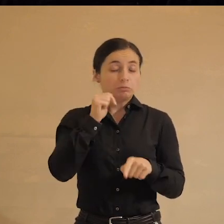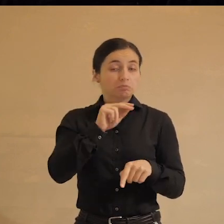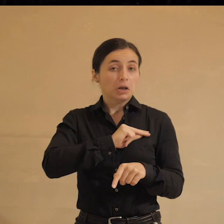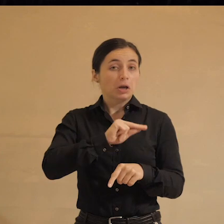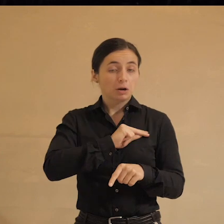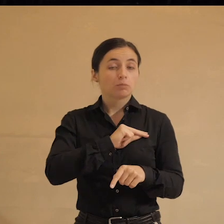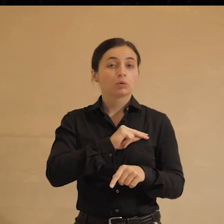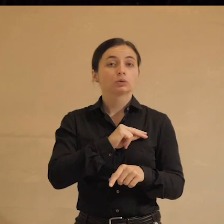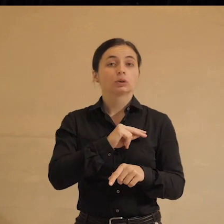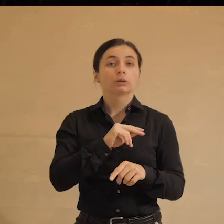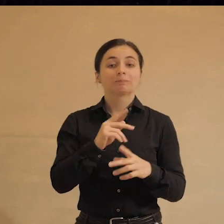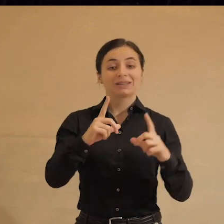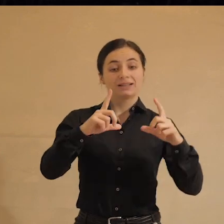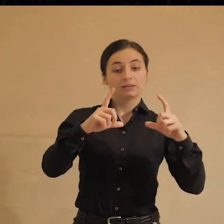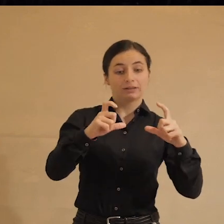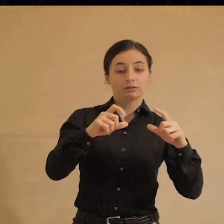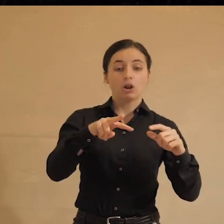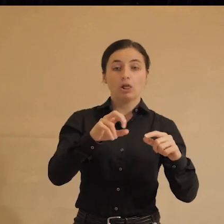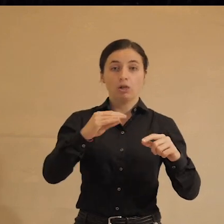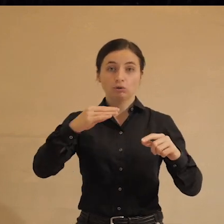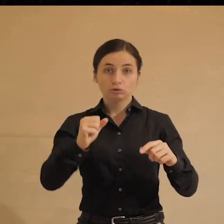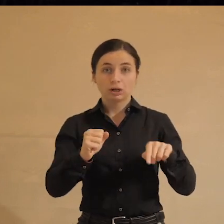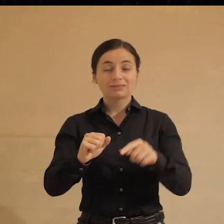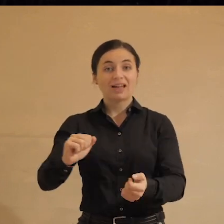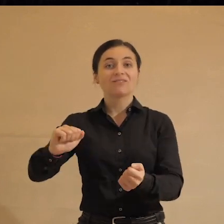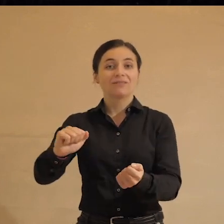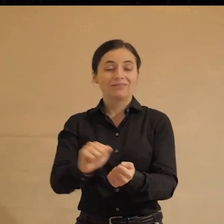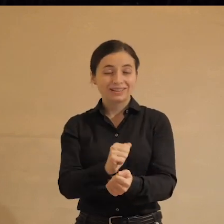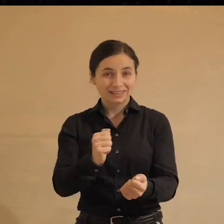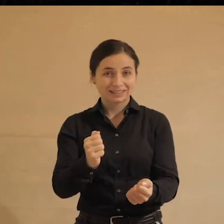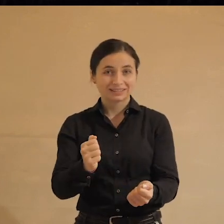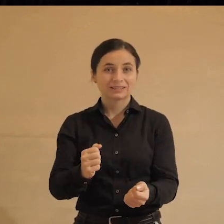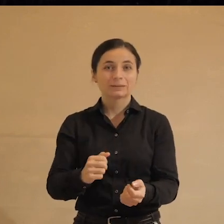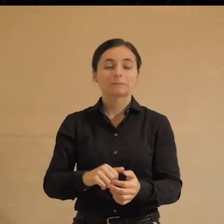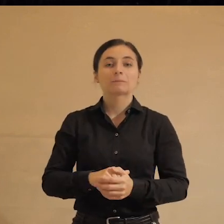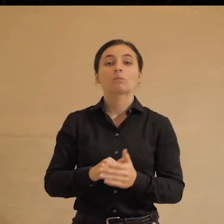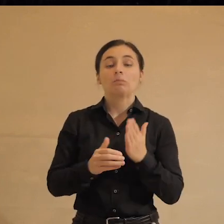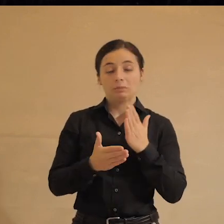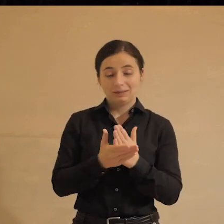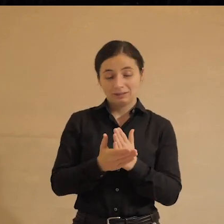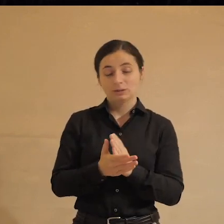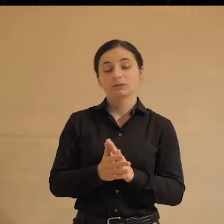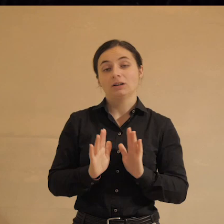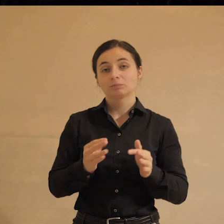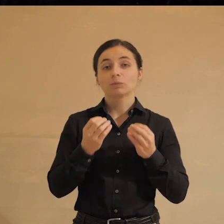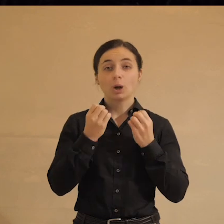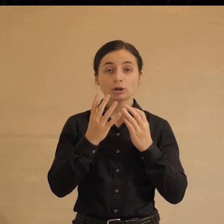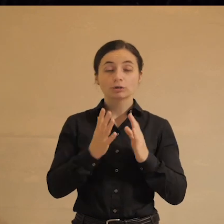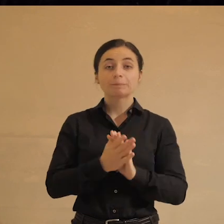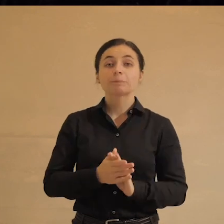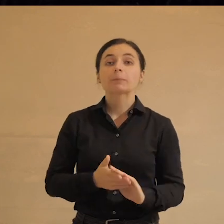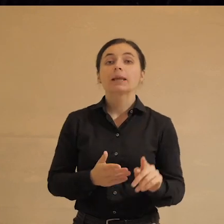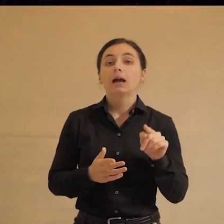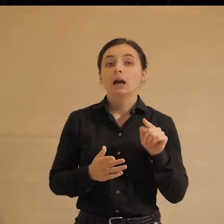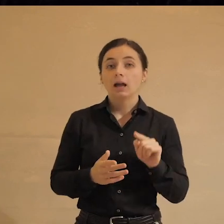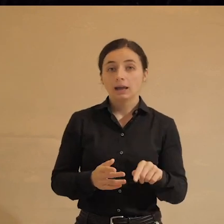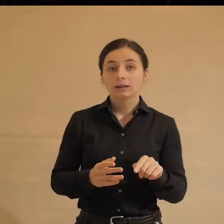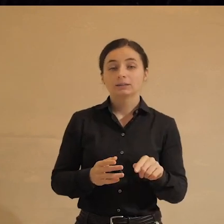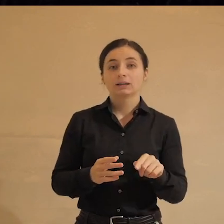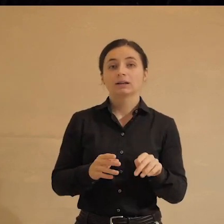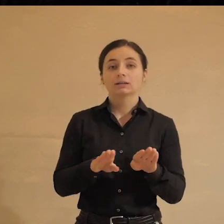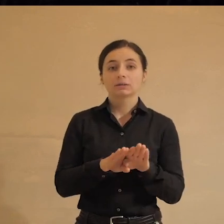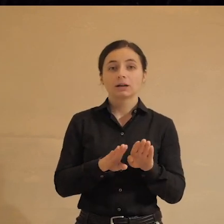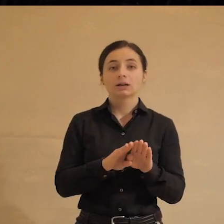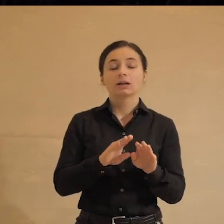работающая штука, типа сфотографируете лужу, и она высохнет. Есть у вас. Хорошо. Это, конечно, суррогат